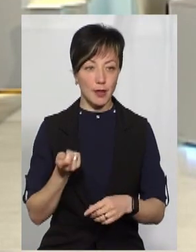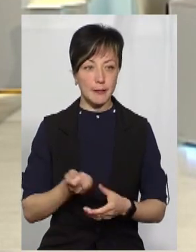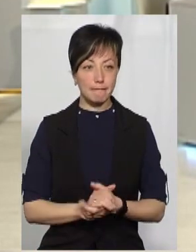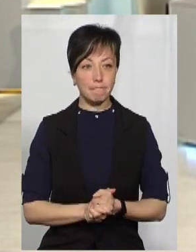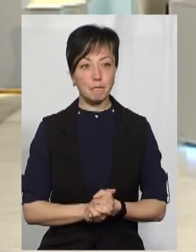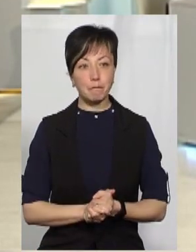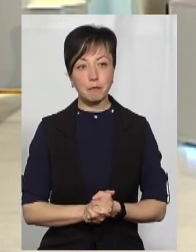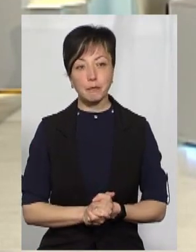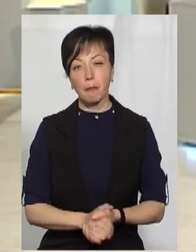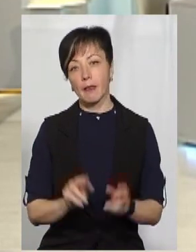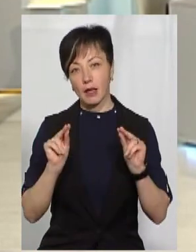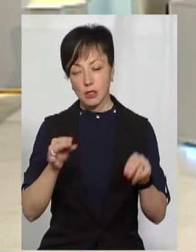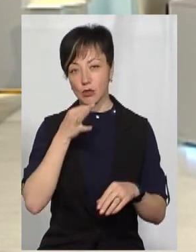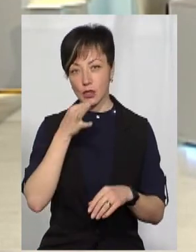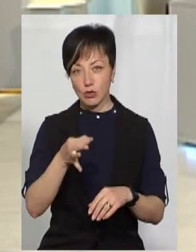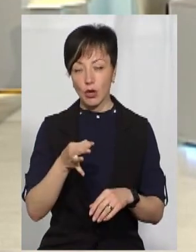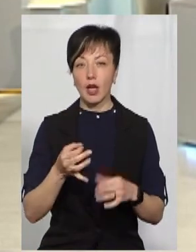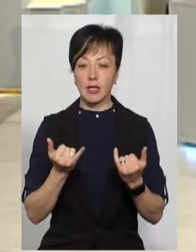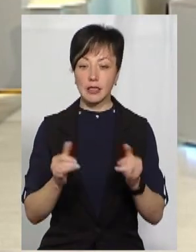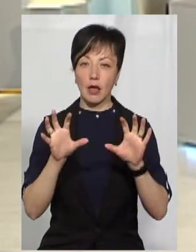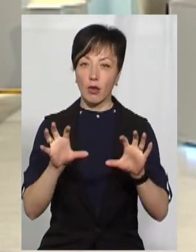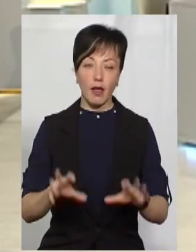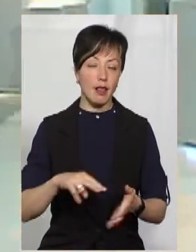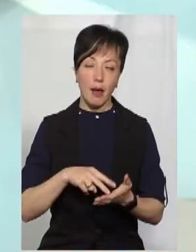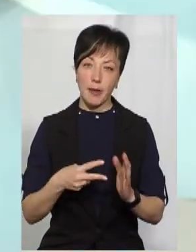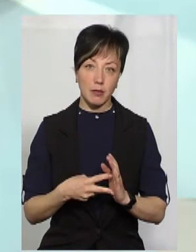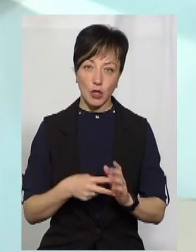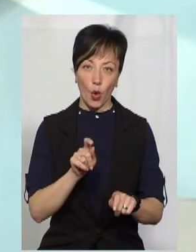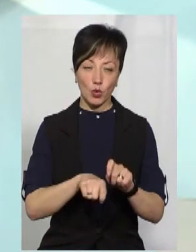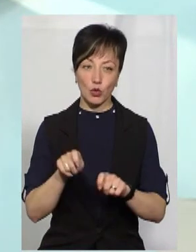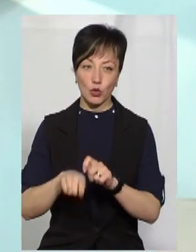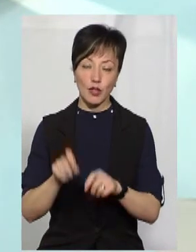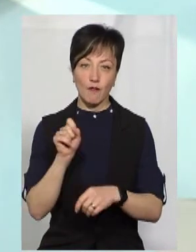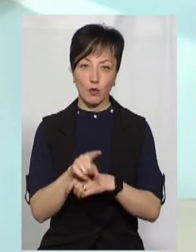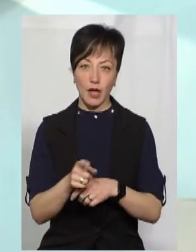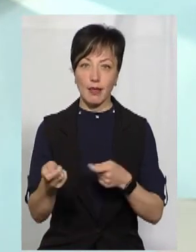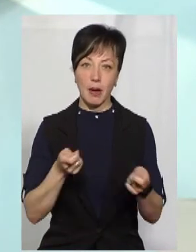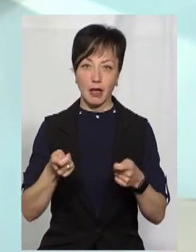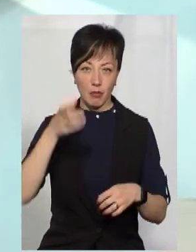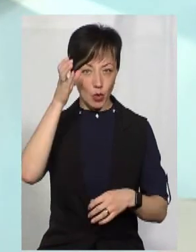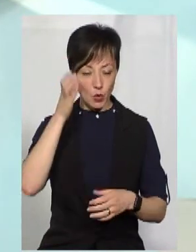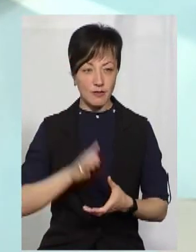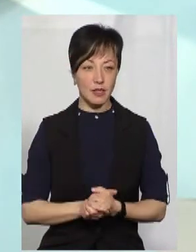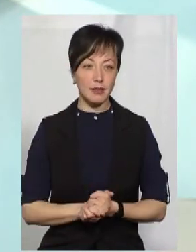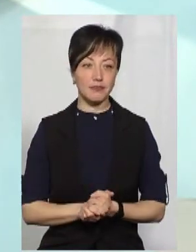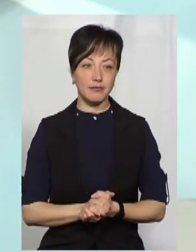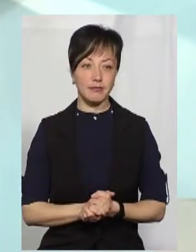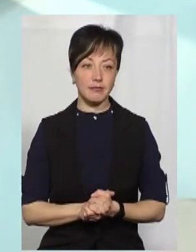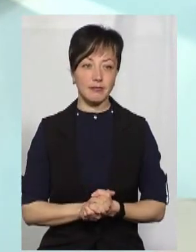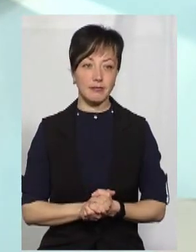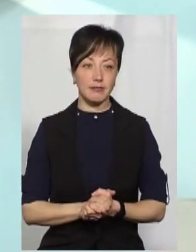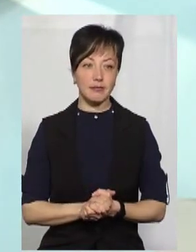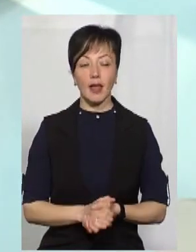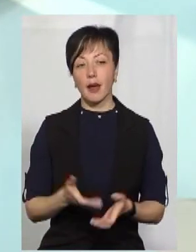зразу коротко і відверто, що чинне законодавство не передбачає контролюючих функцій Департаменту освіти і